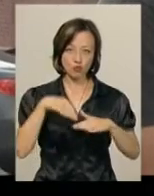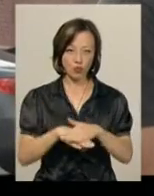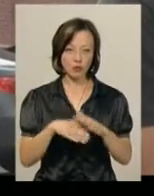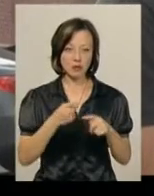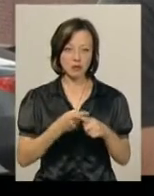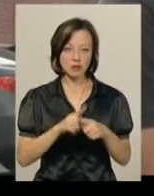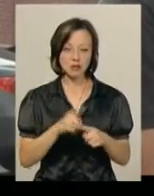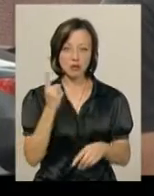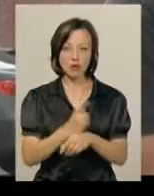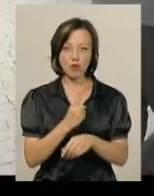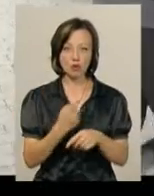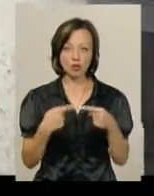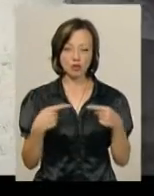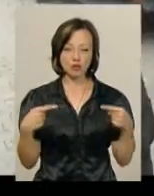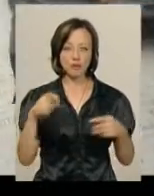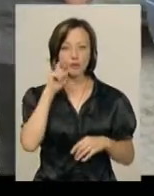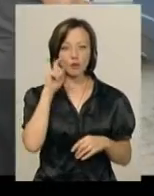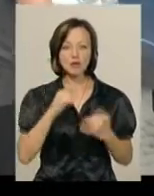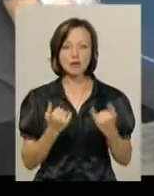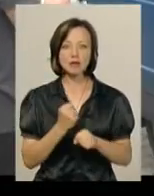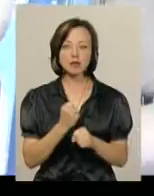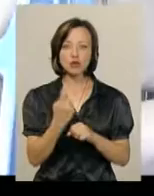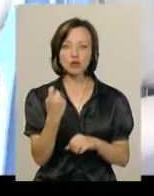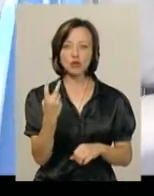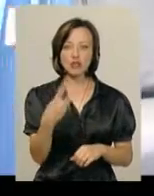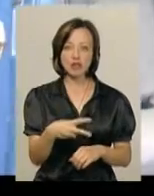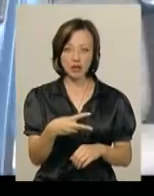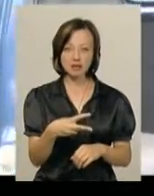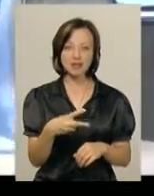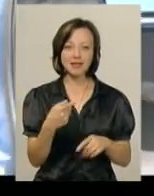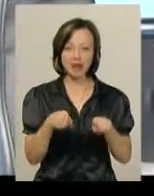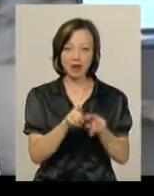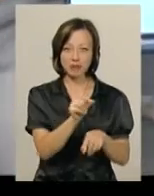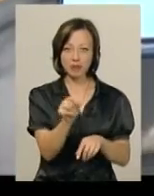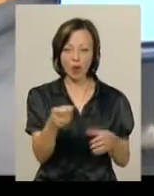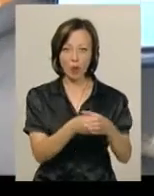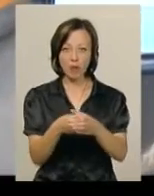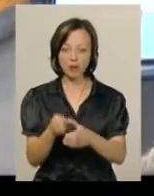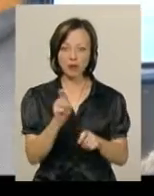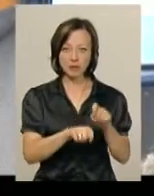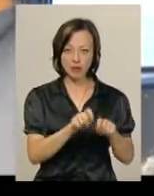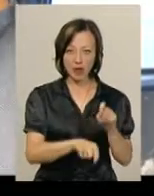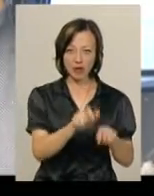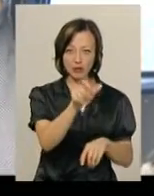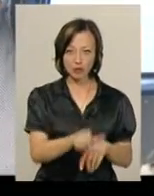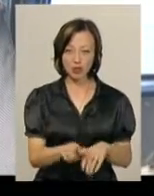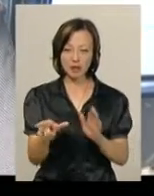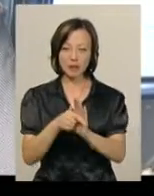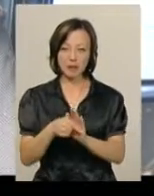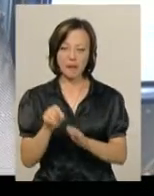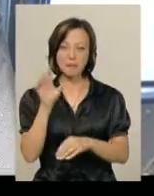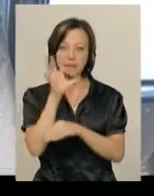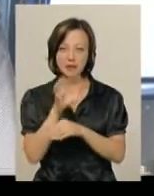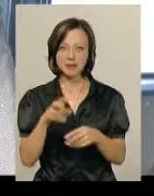заборонена речовина. В Україні нині працюють 120 кінологічних команд. У кожній інспектор-кінолог та закріплений за ним пес.